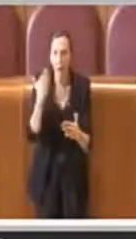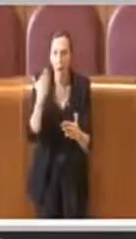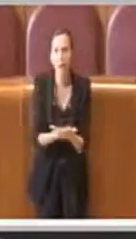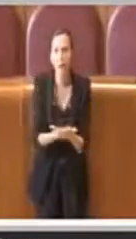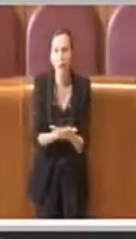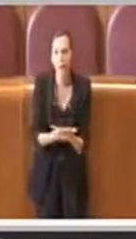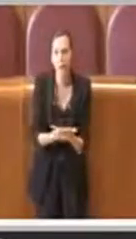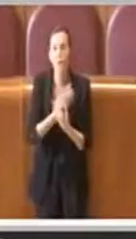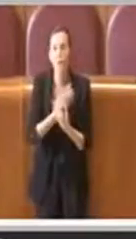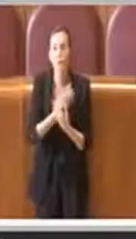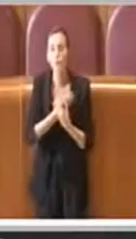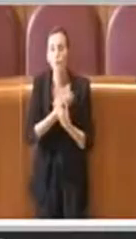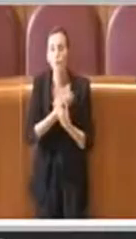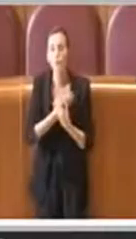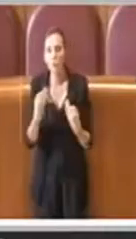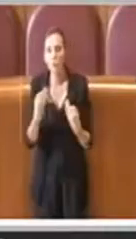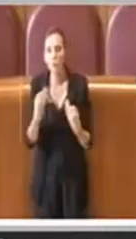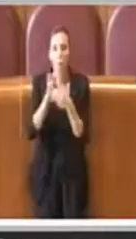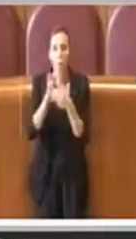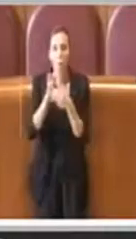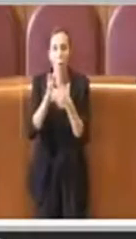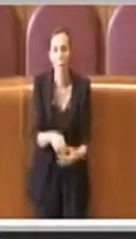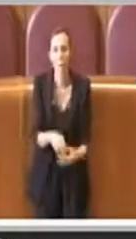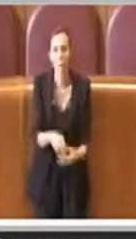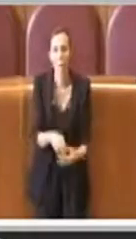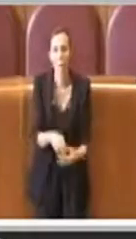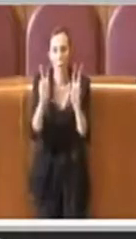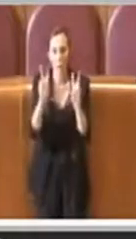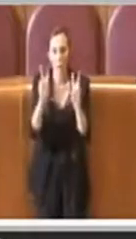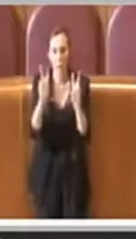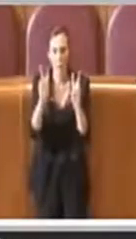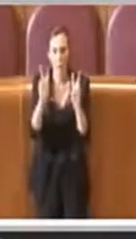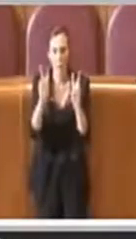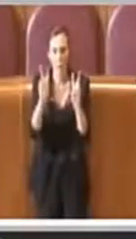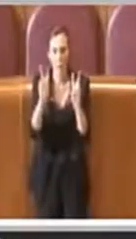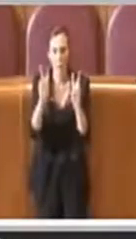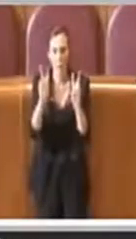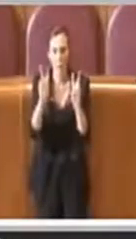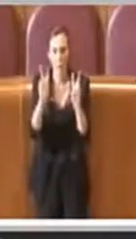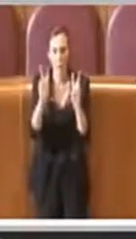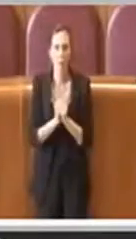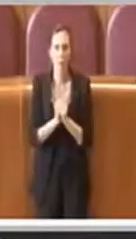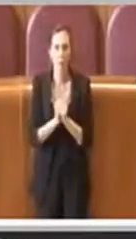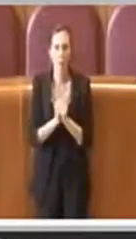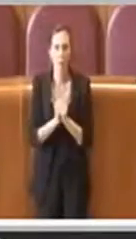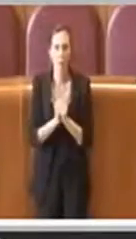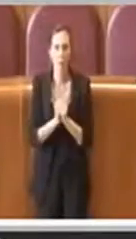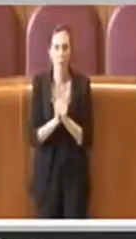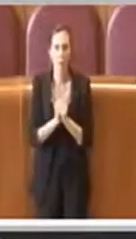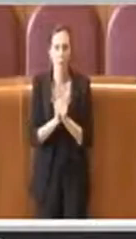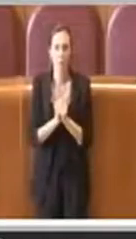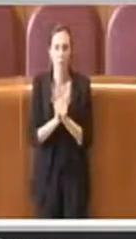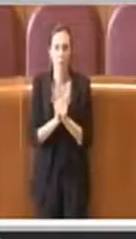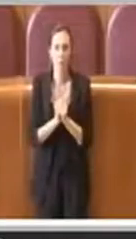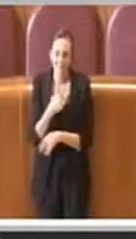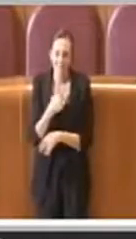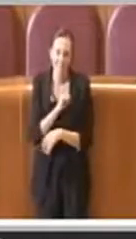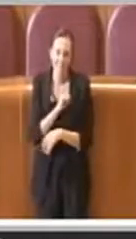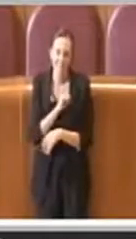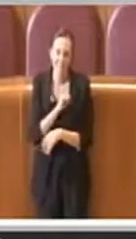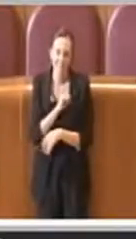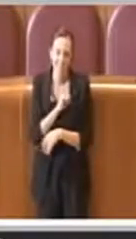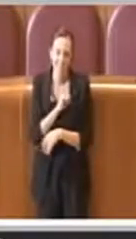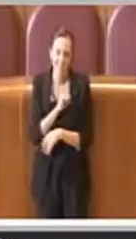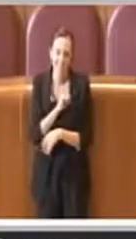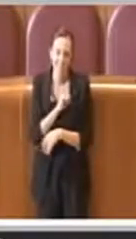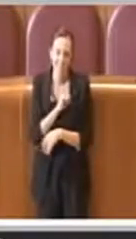in questo momento su questo argomento. Credo che siamo tutti chiamati a